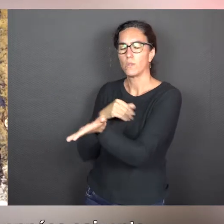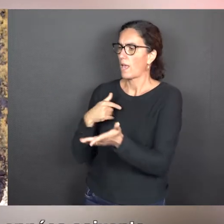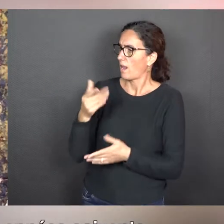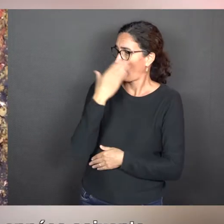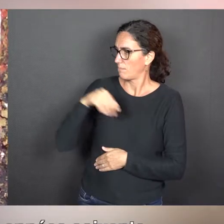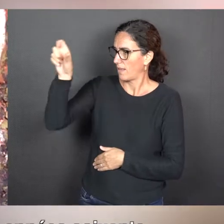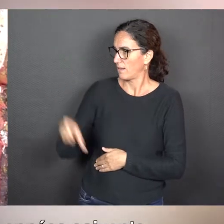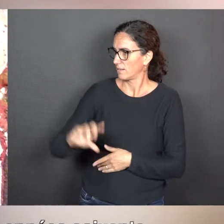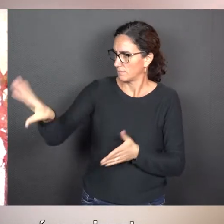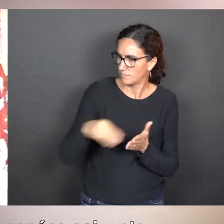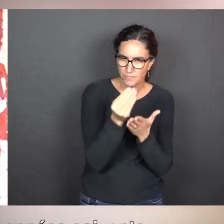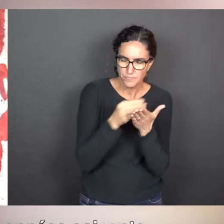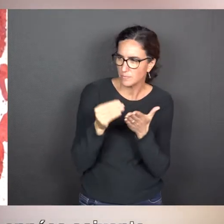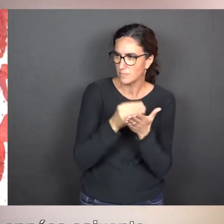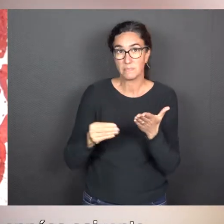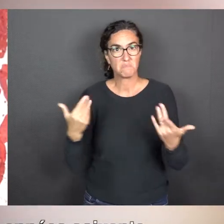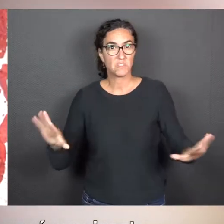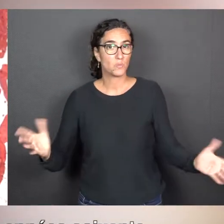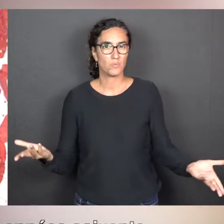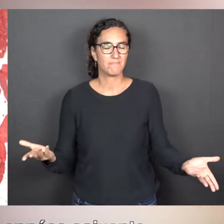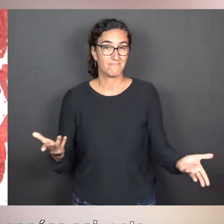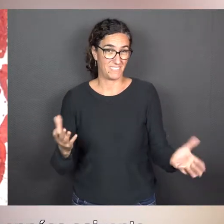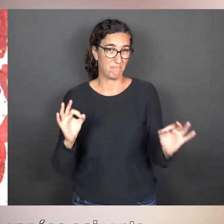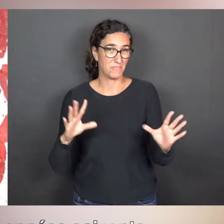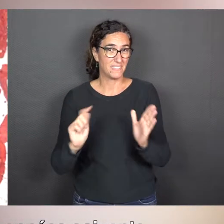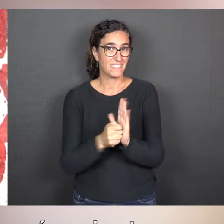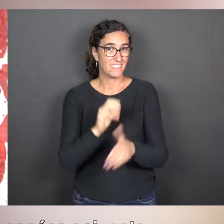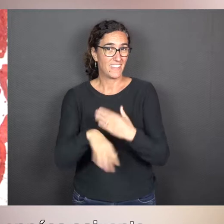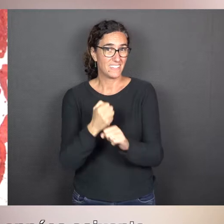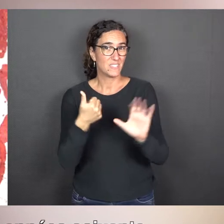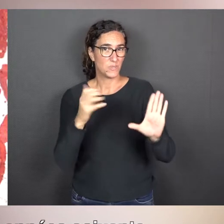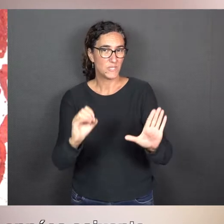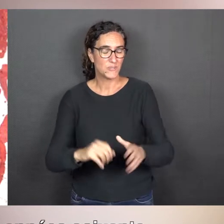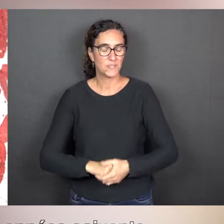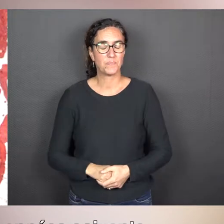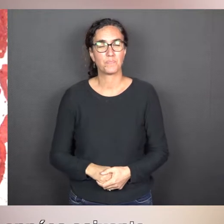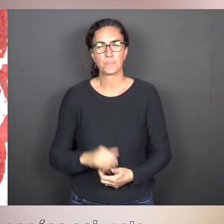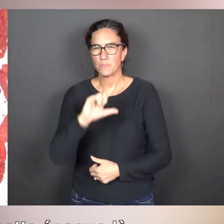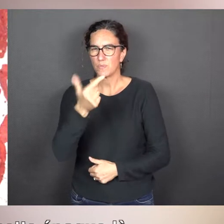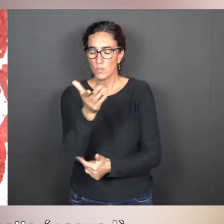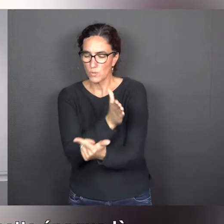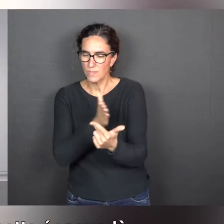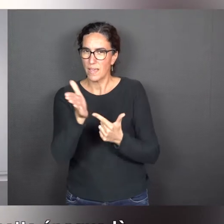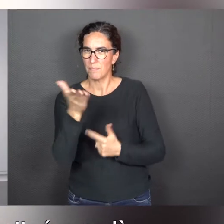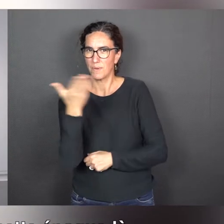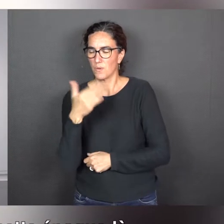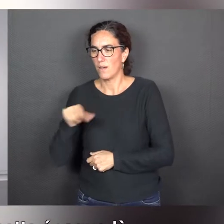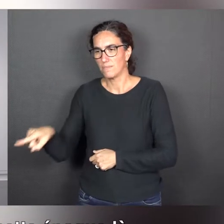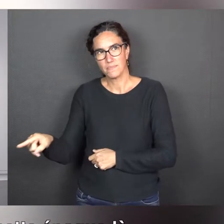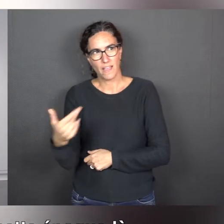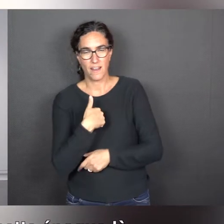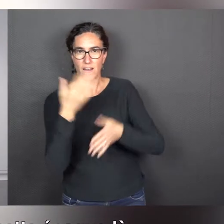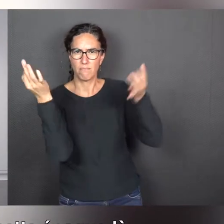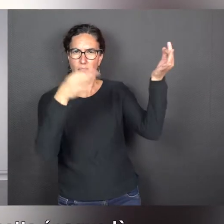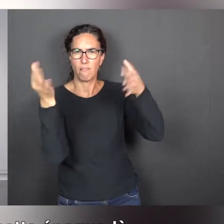On est vraiment au début des années 60. Le deuxième point, c'est plutôt une forme de dérision. et d'humour.